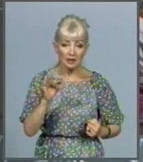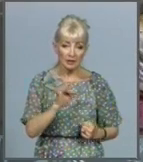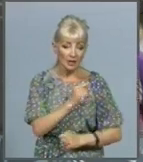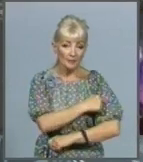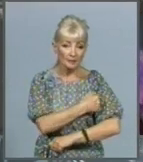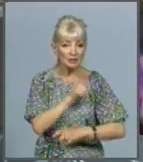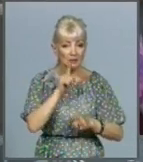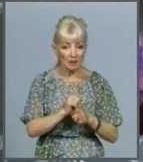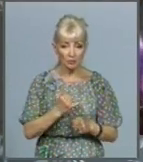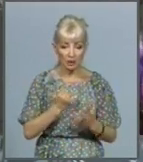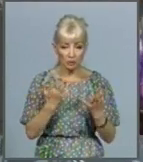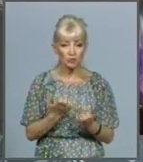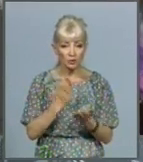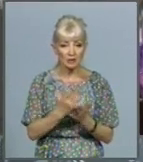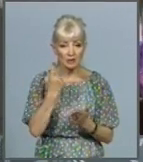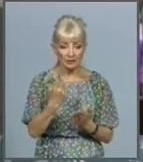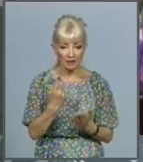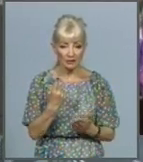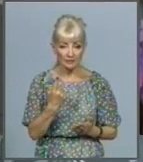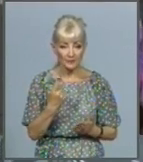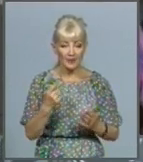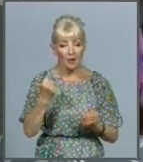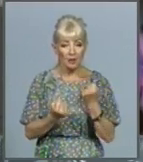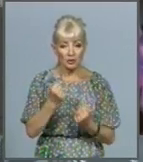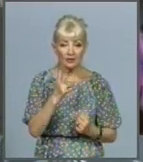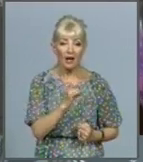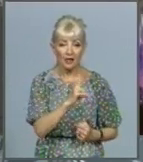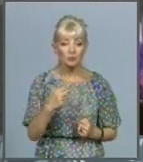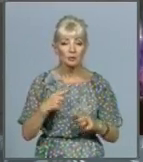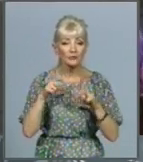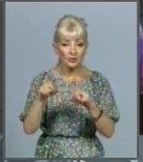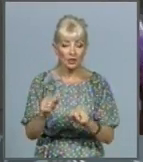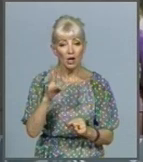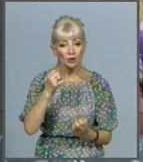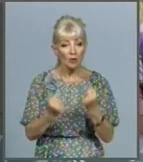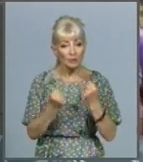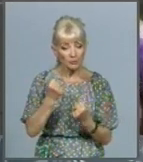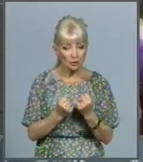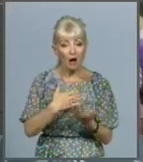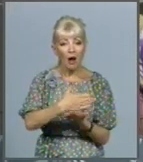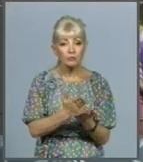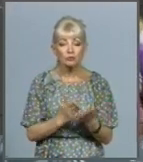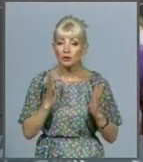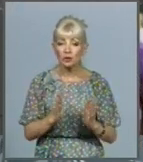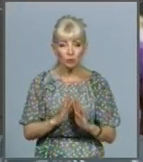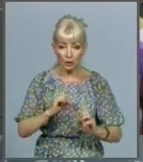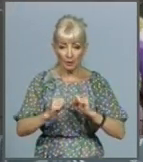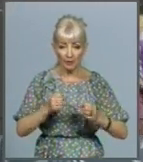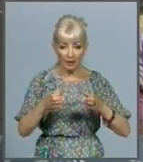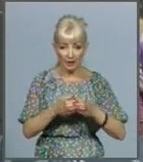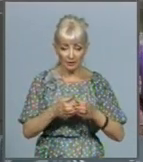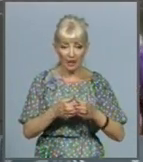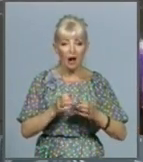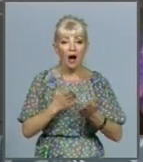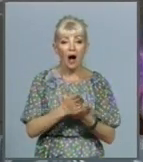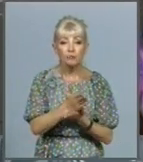один автомобіль, на який ми виїжджали. Але автомобіль обслужував не тільки бригади мобільні, а обслужував повністю всі